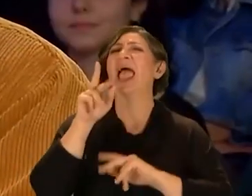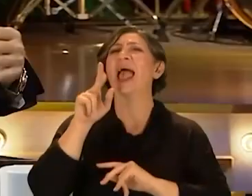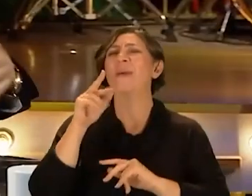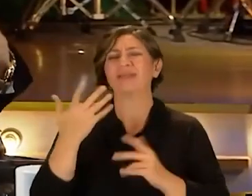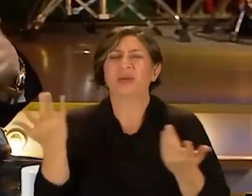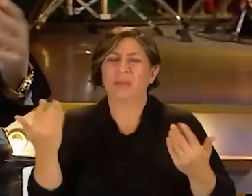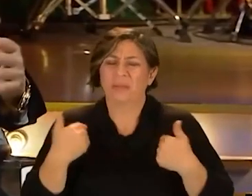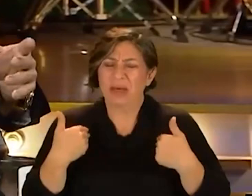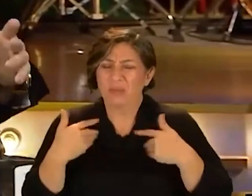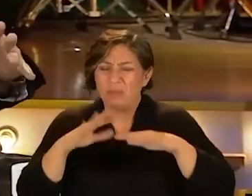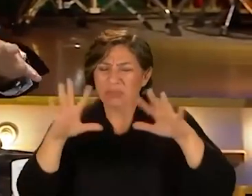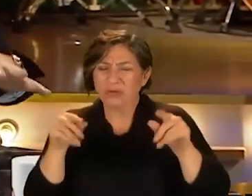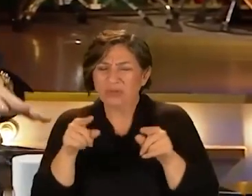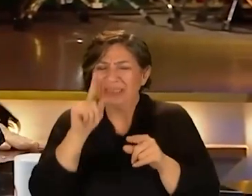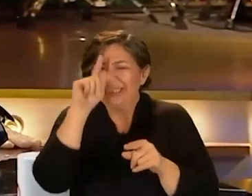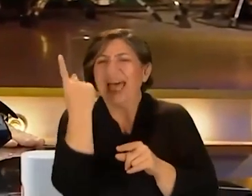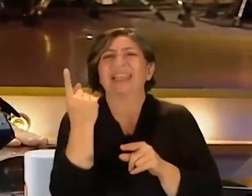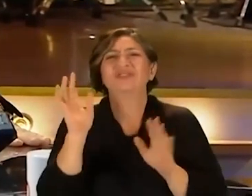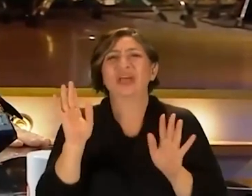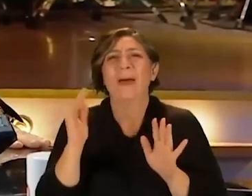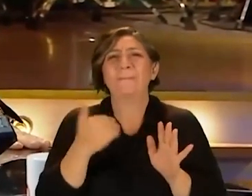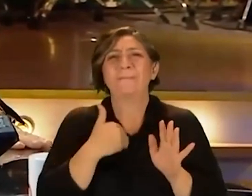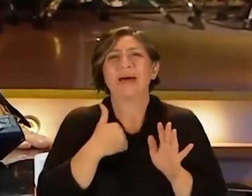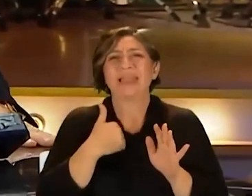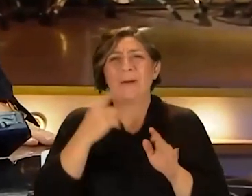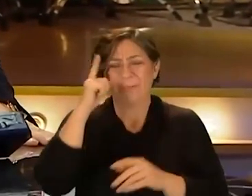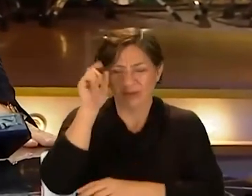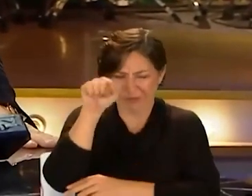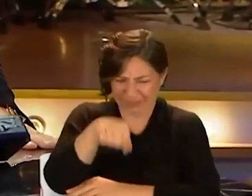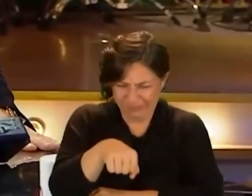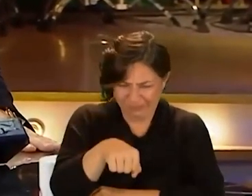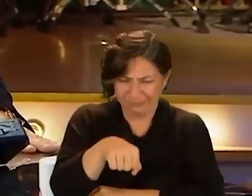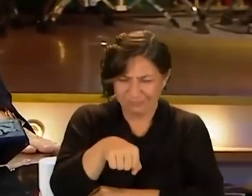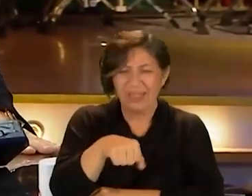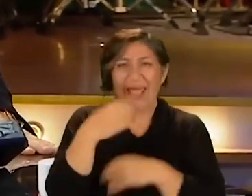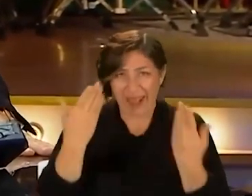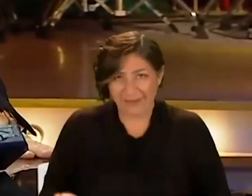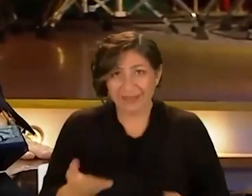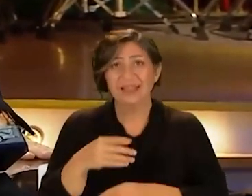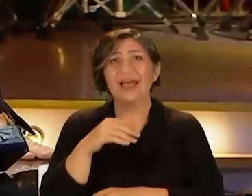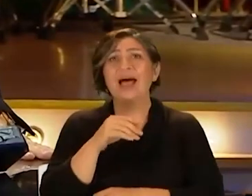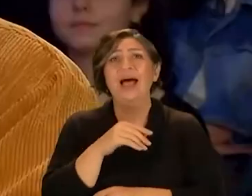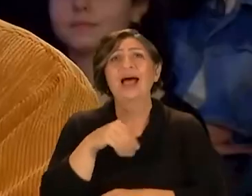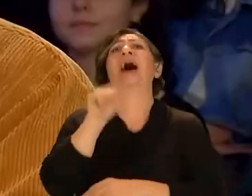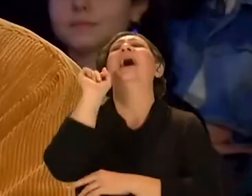yani diyorsun ki ben tamam bütün bu sadece bana başını önüne eğdiğinde evet